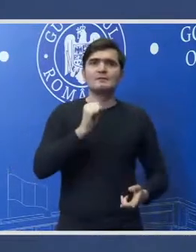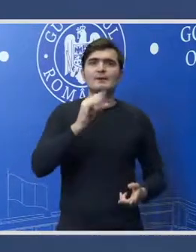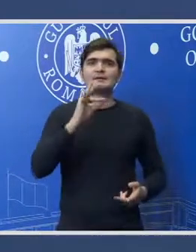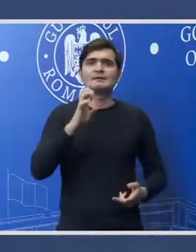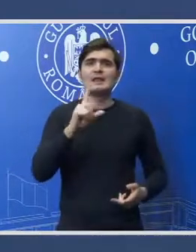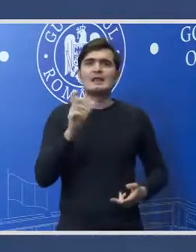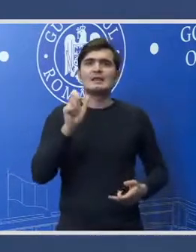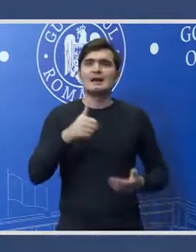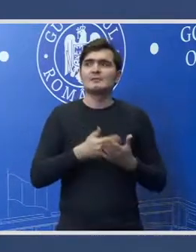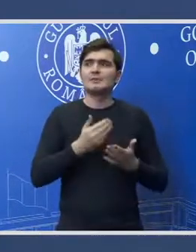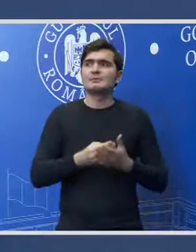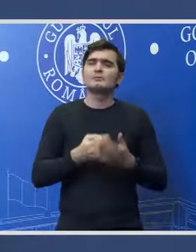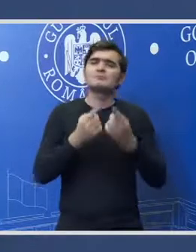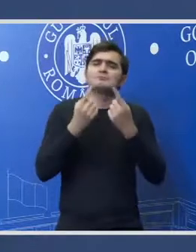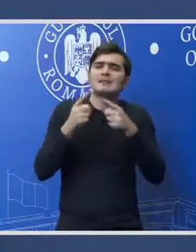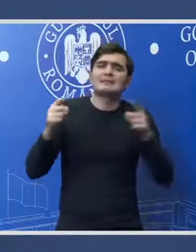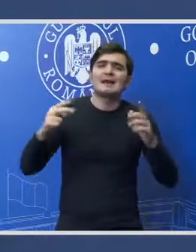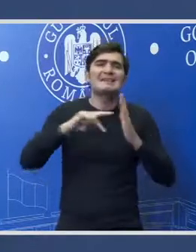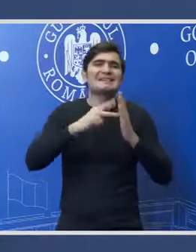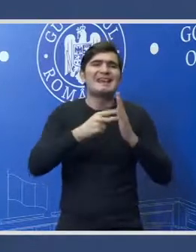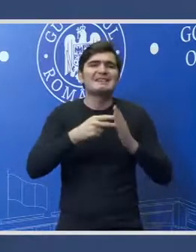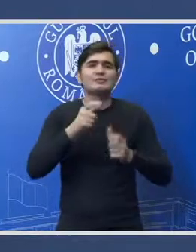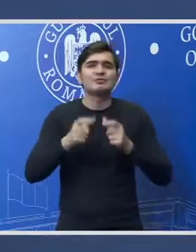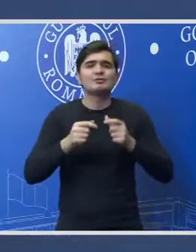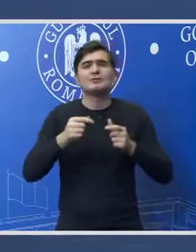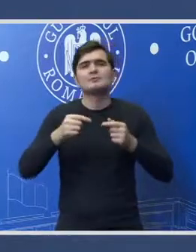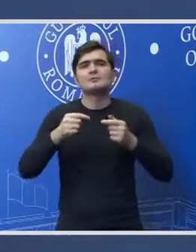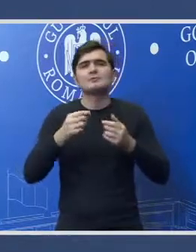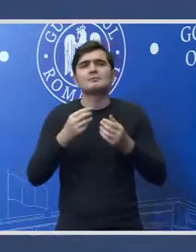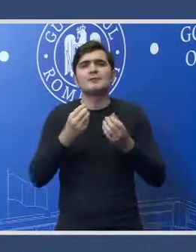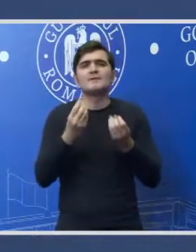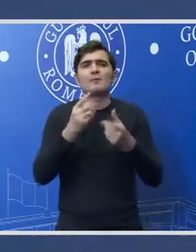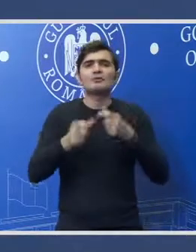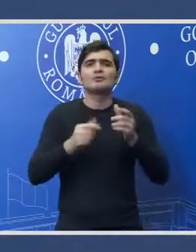tehnice legate de această inițiativă și de perioada următoare